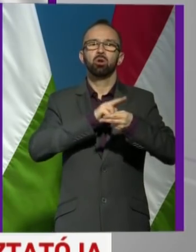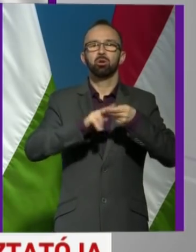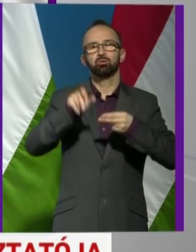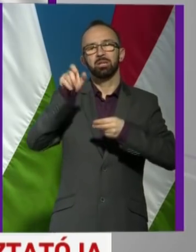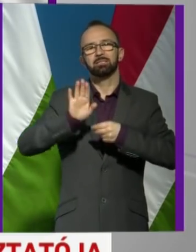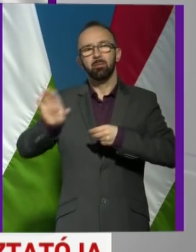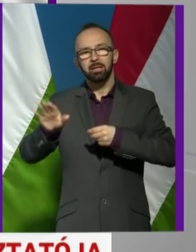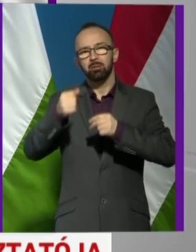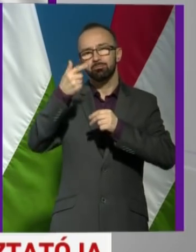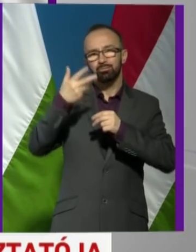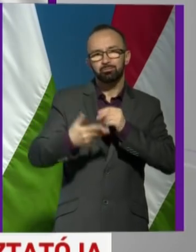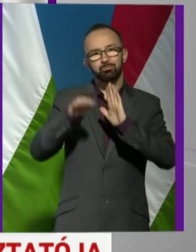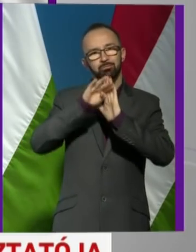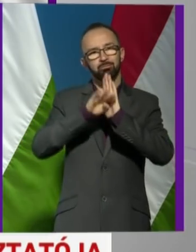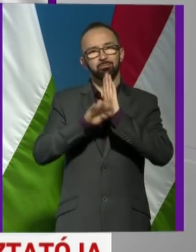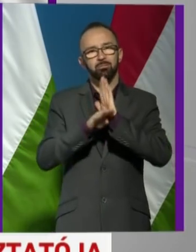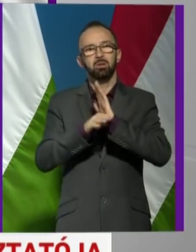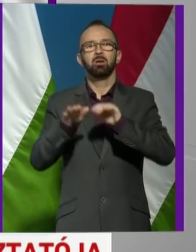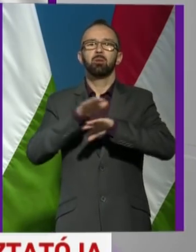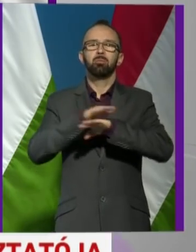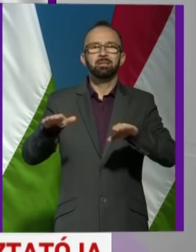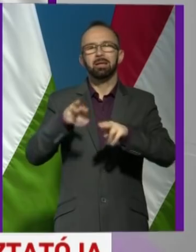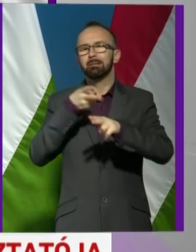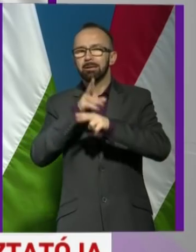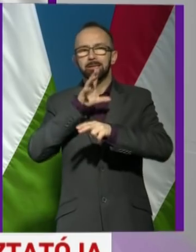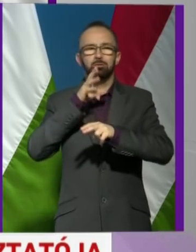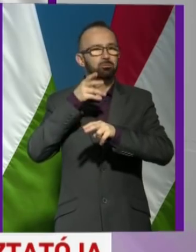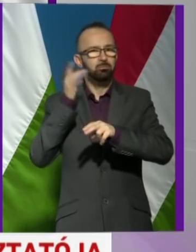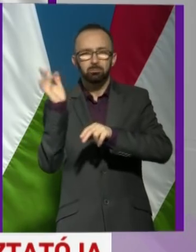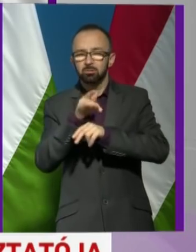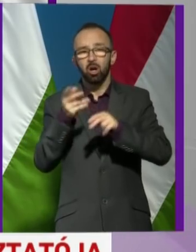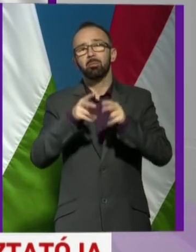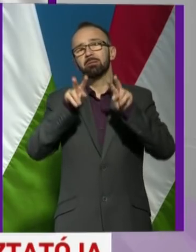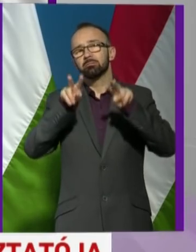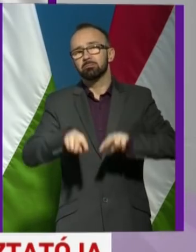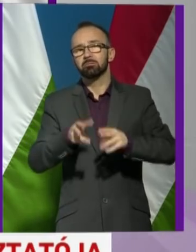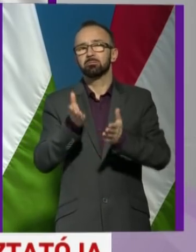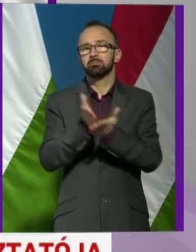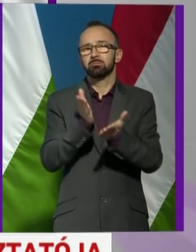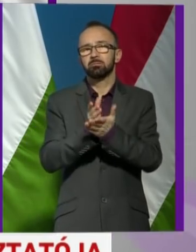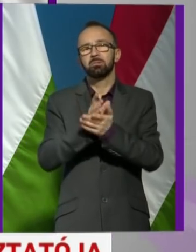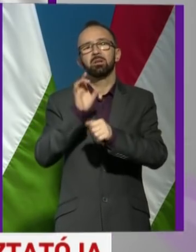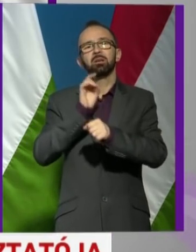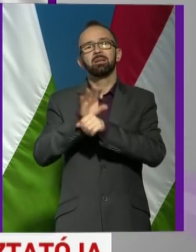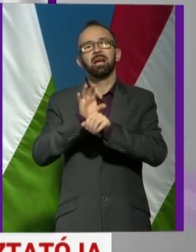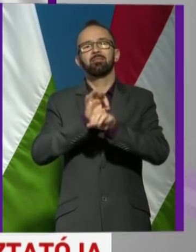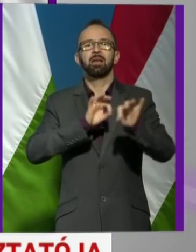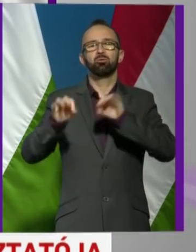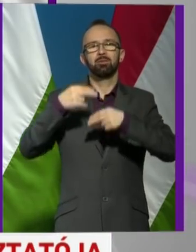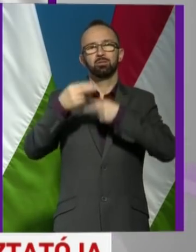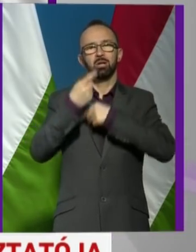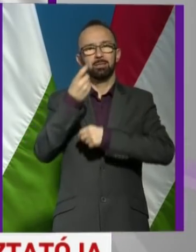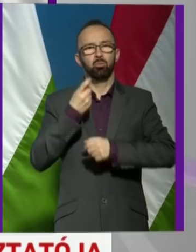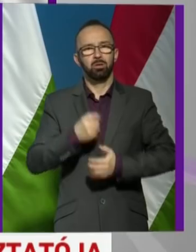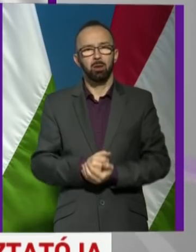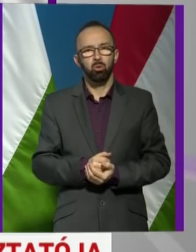személynek mindazon tényeket, mindenre rákérdezünk, ami releváns a járványúgyi vizsgálat szempontjából.